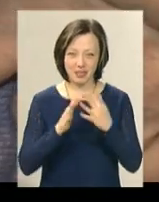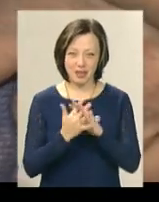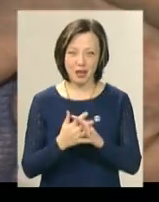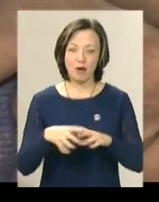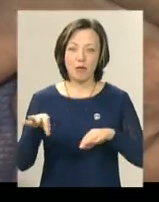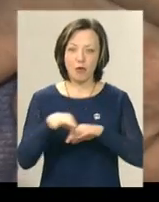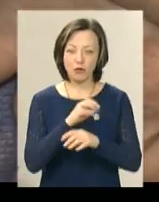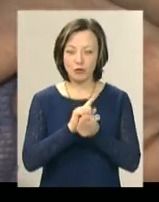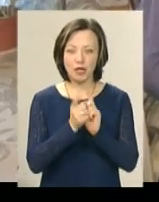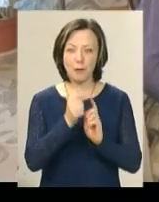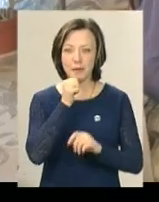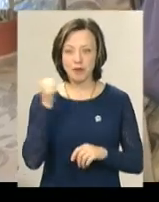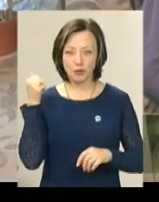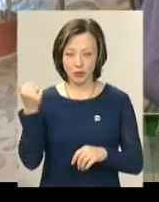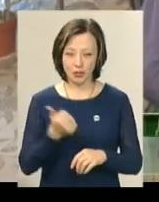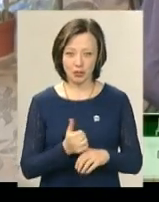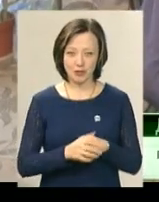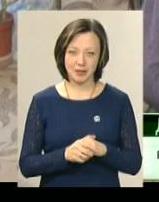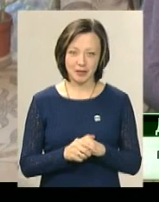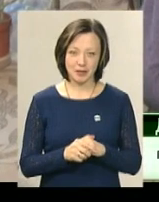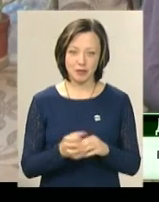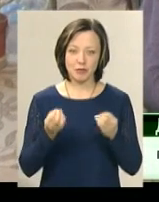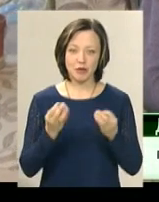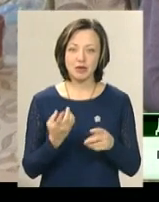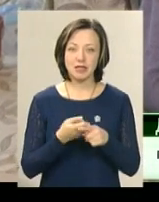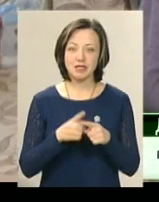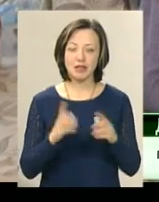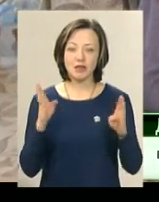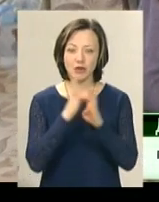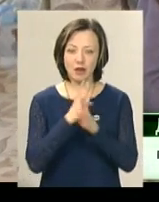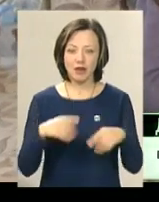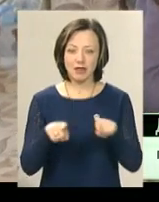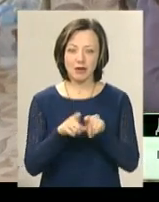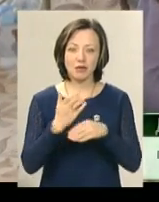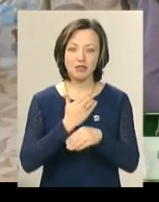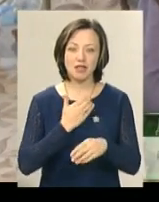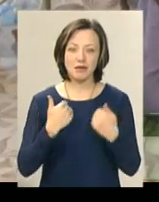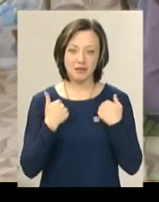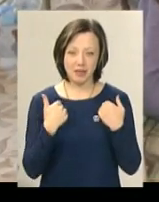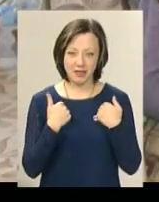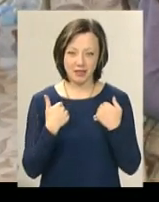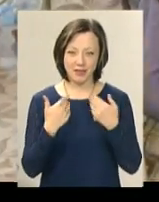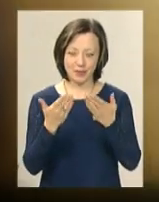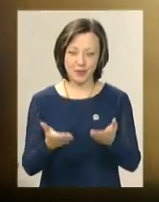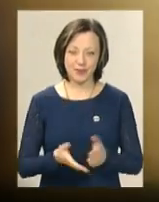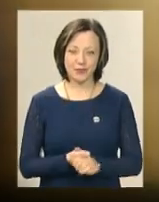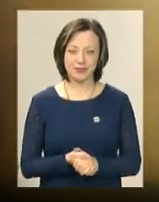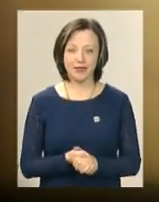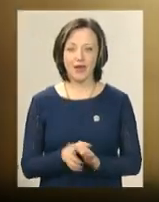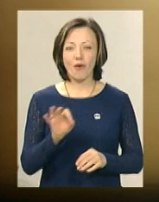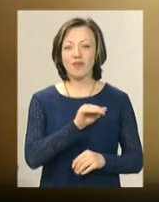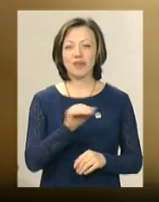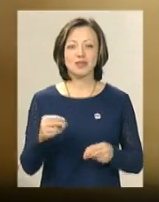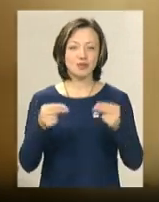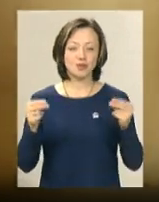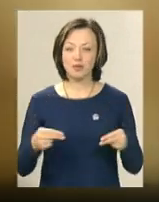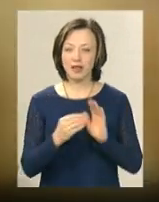пара стала минулої неділі. Просто, ну, це доля так зробила. Доля послала його мені, а мене йому. Офіційно шлюб не